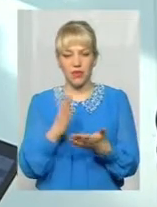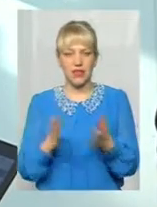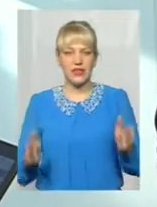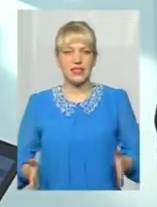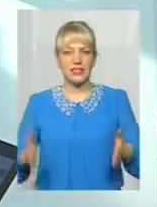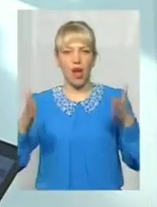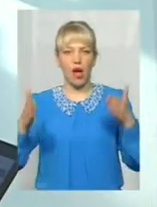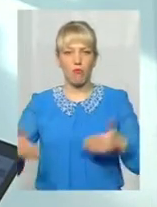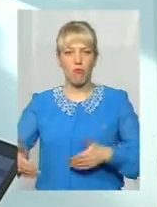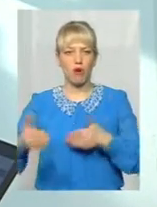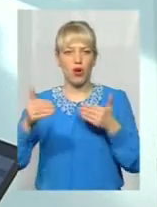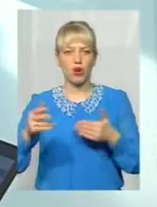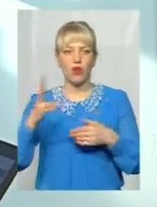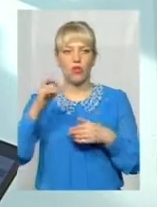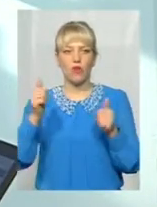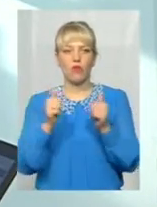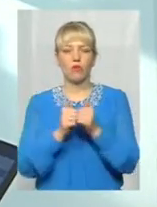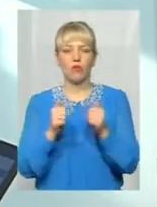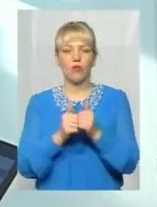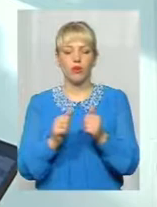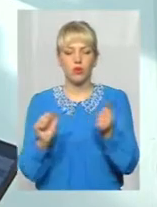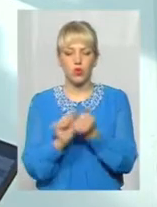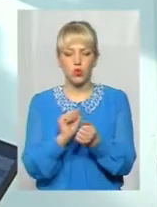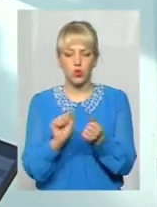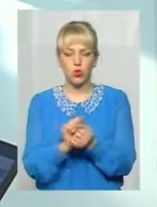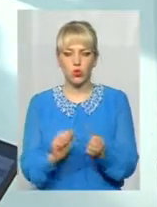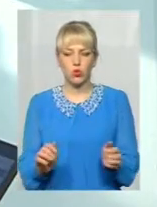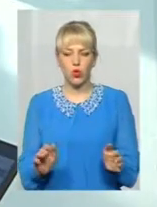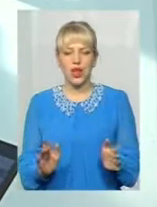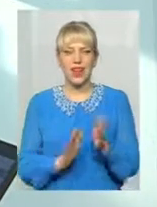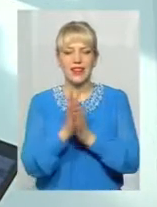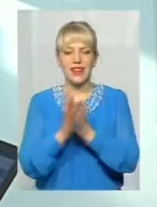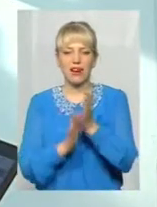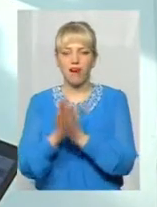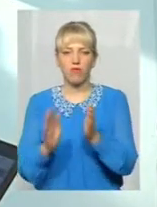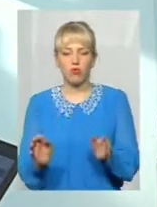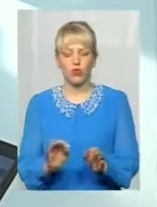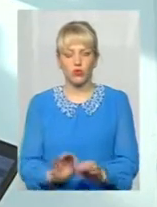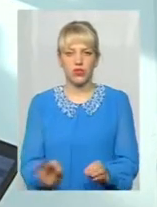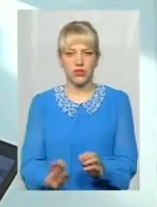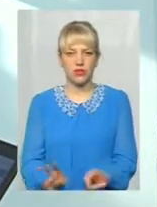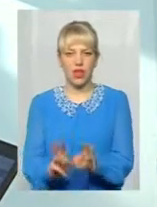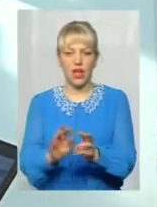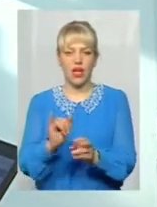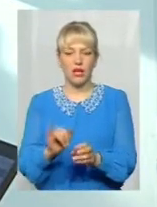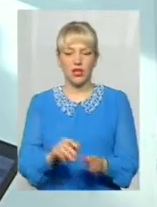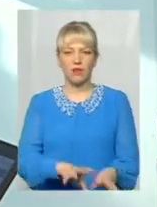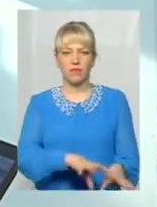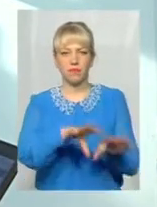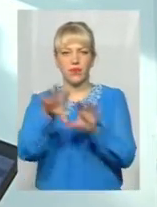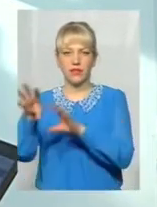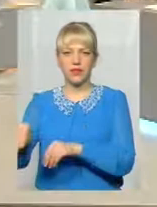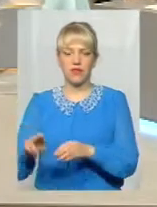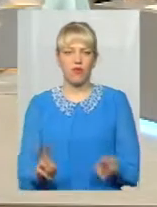підприємстві було нормально, але поряд просто спалював суху траву, ніхто її не захисив, вітер розмухав, і склад пластиком згорів, людина понесла дуже серйозні